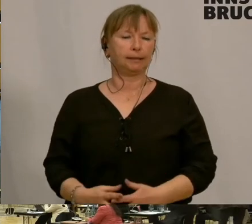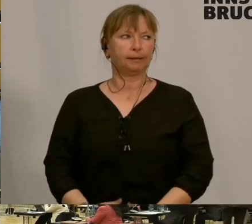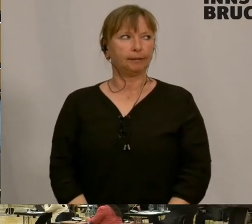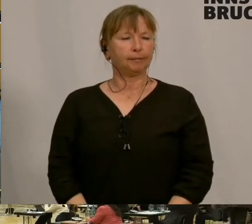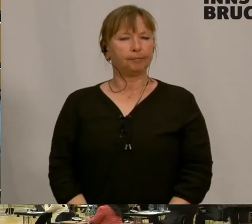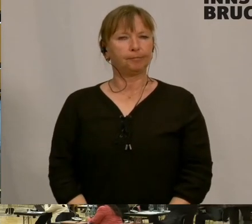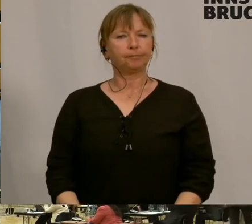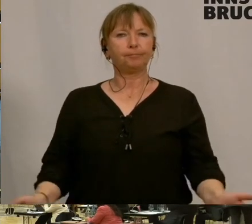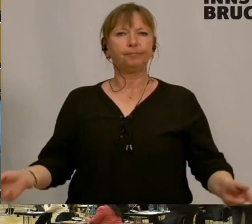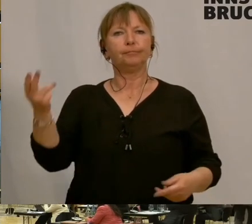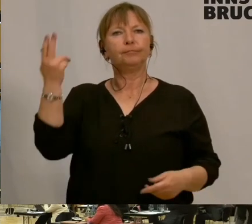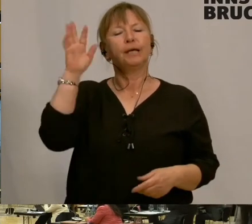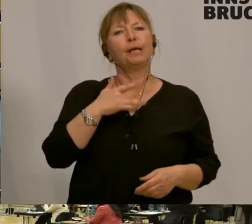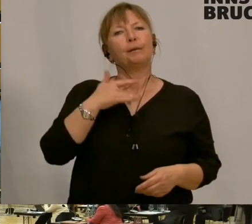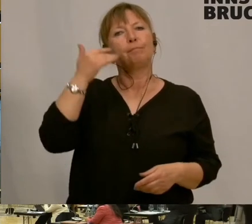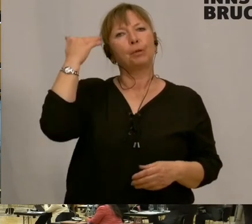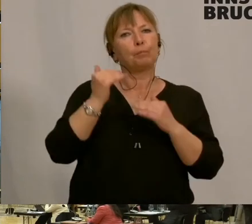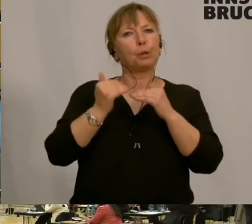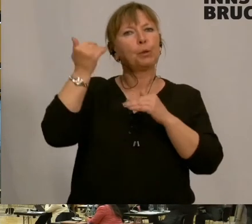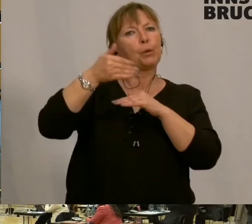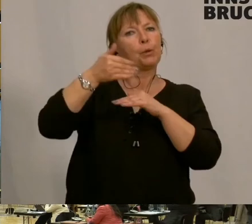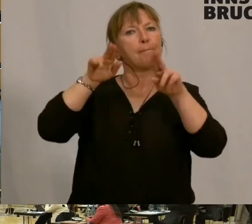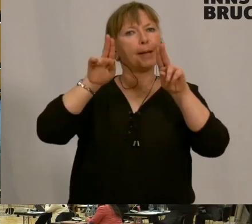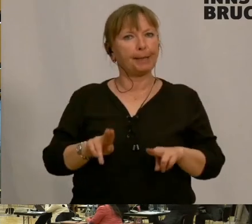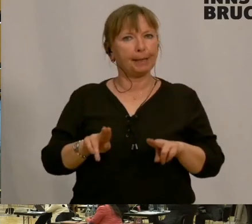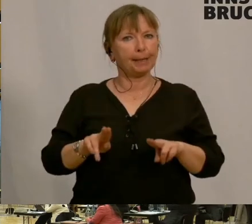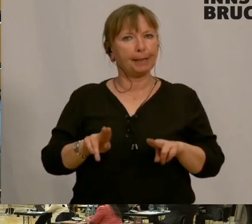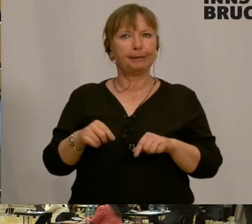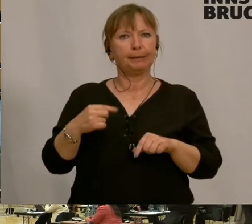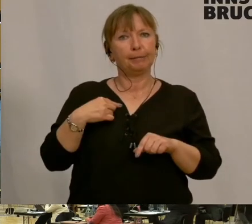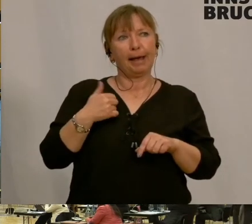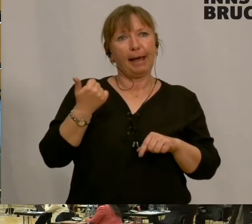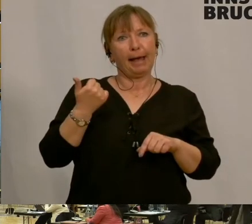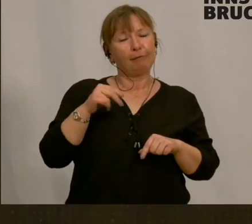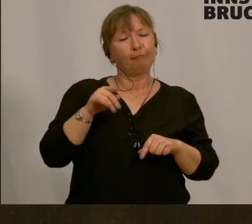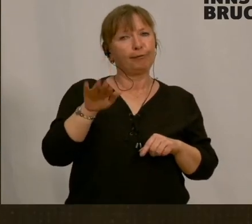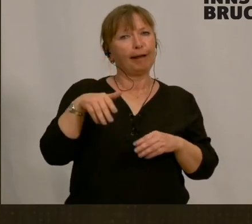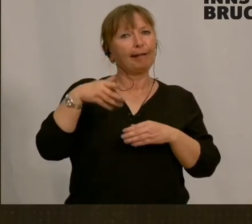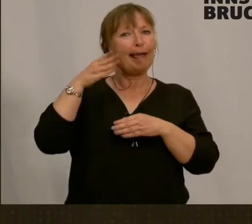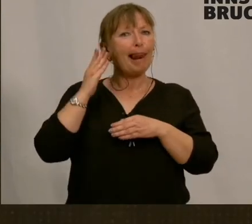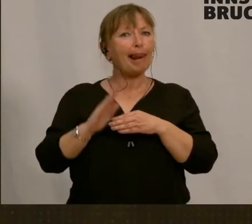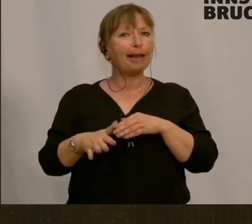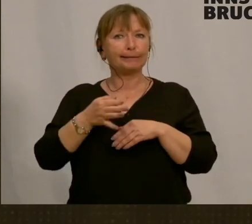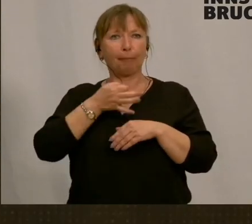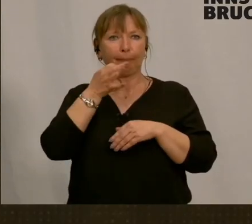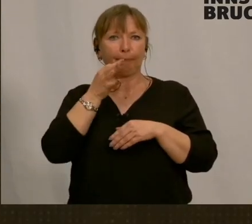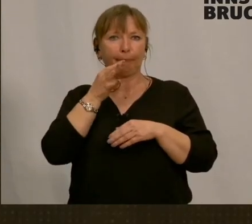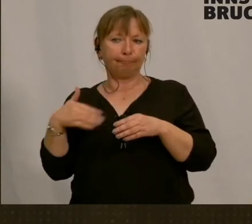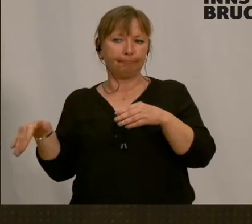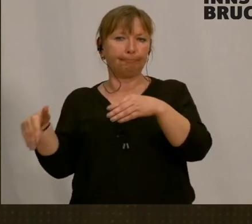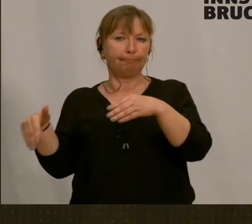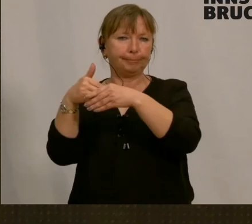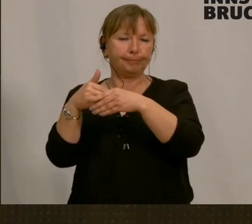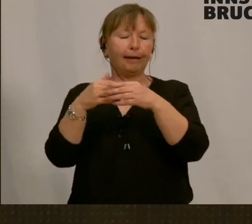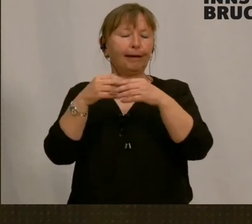Herr Bürgermeister, hoher Gemeinderat, ich darf bei einer deiner letzten Aussagen anschließen. Natürlich ist wichtig, dass es